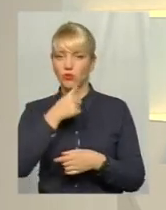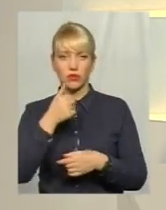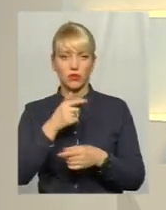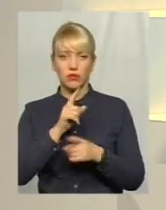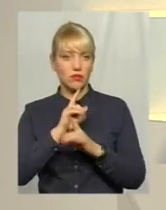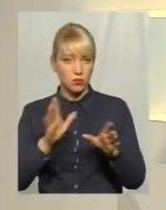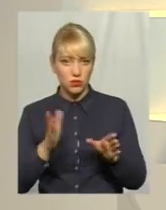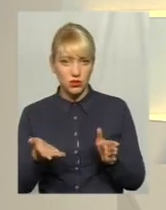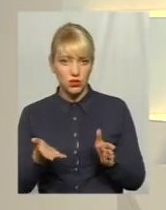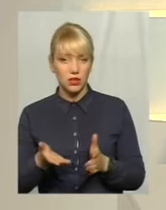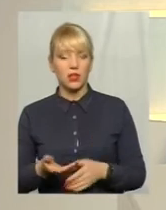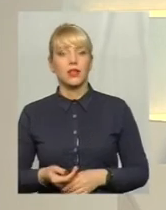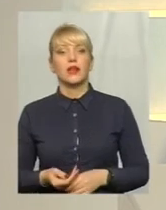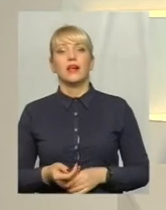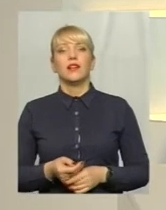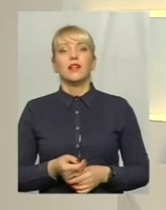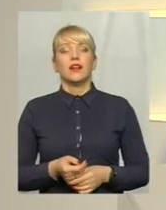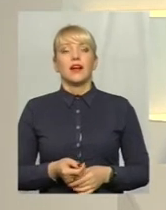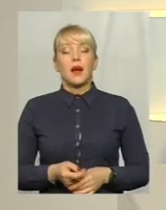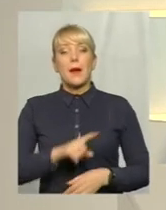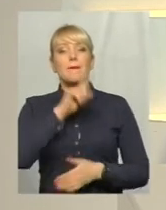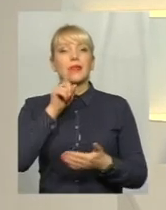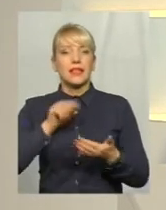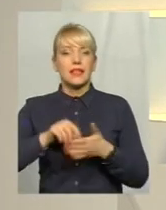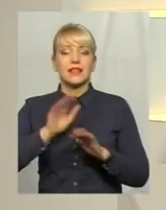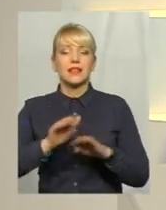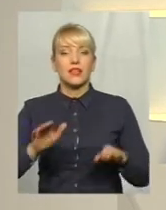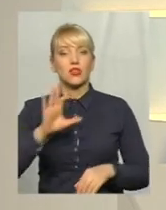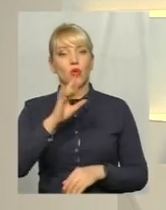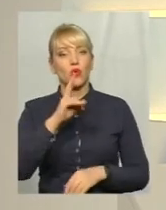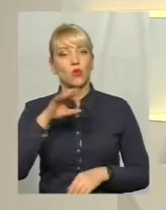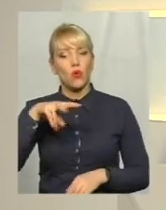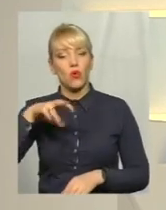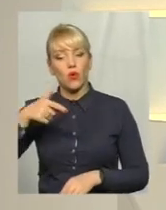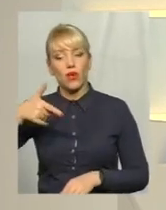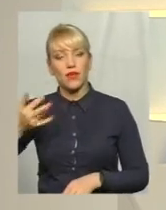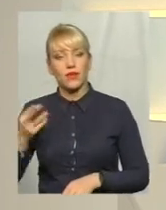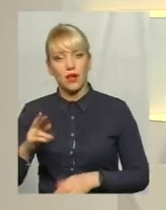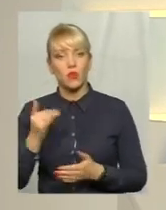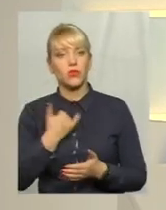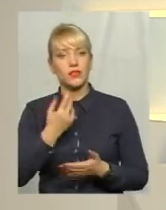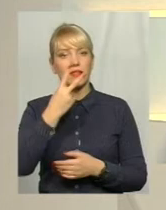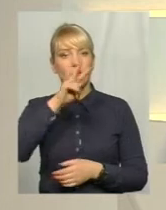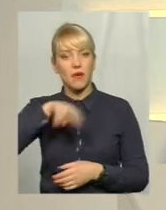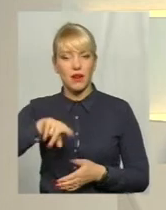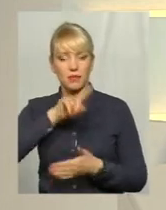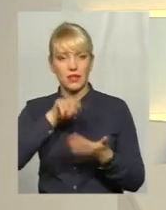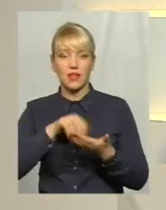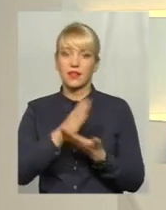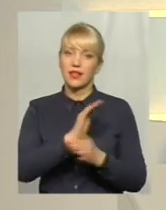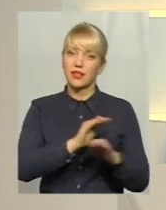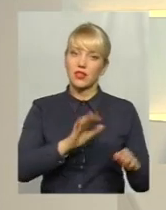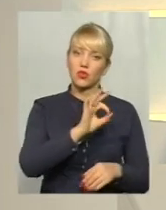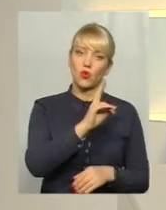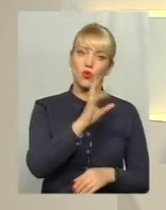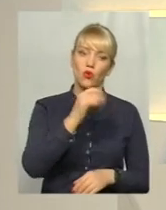Питання дитячої саме онкології, тому що в нас є два паралельних питання, є дитяча онкологія і